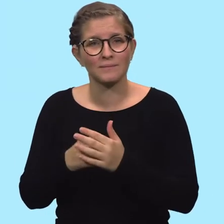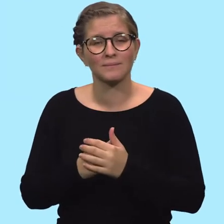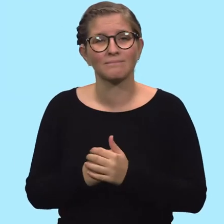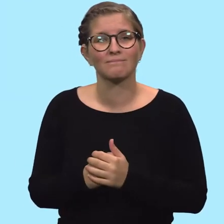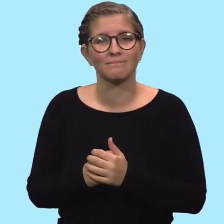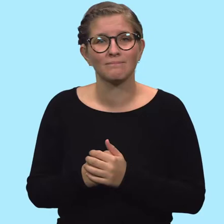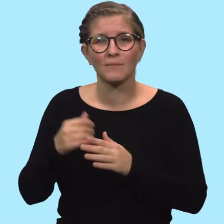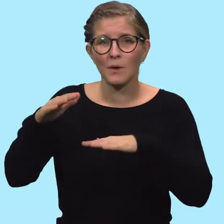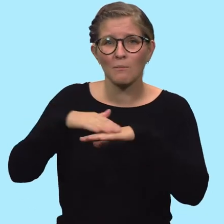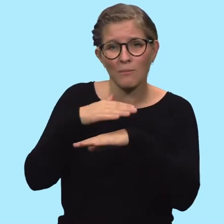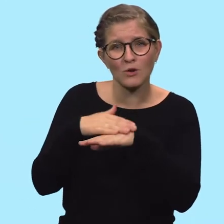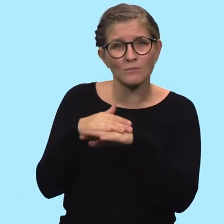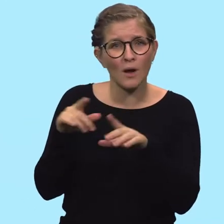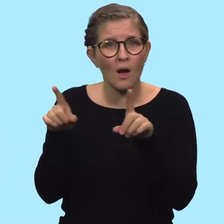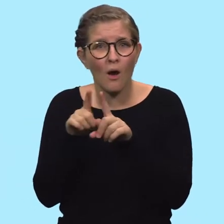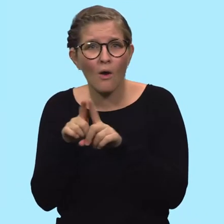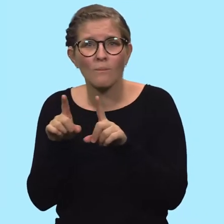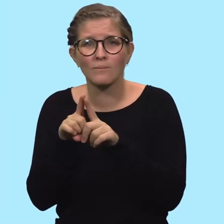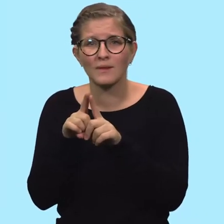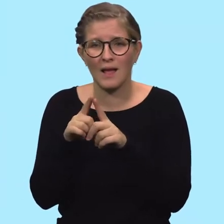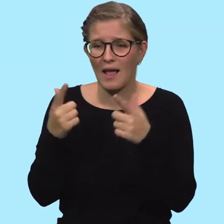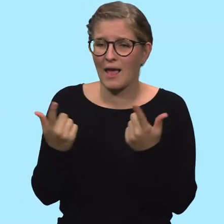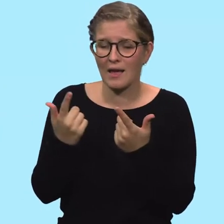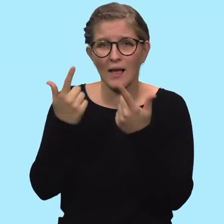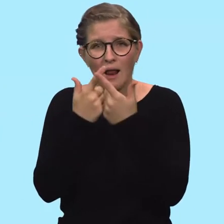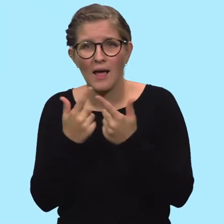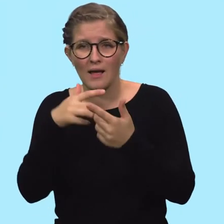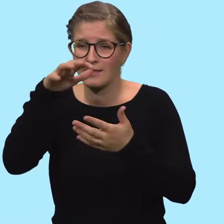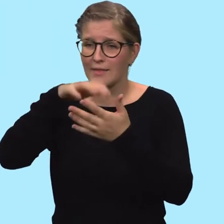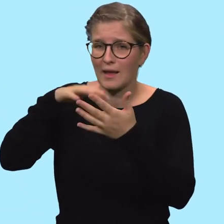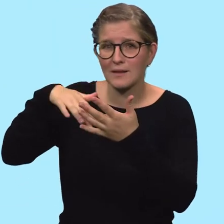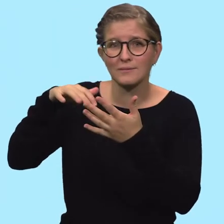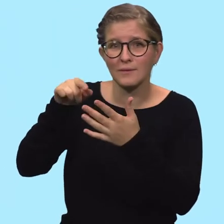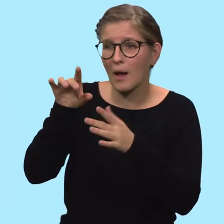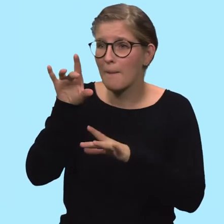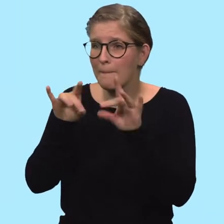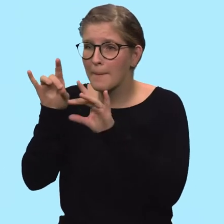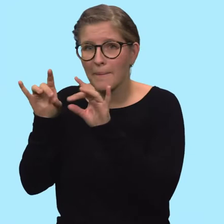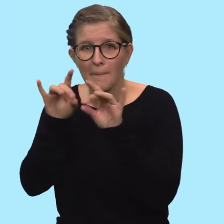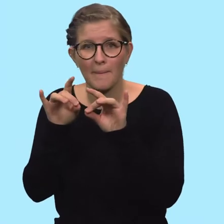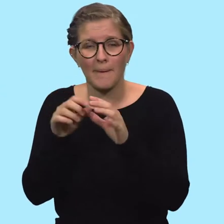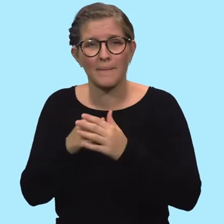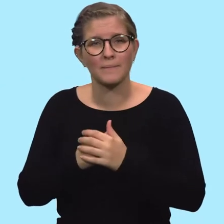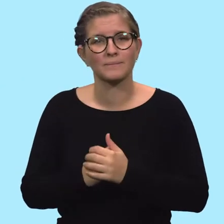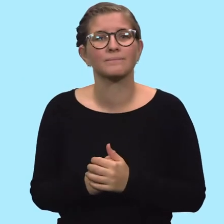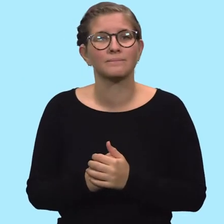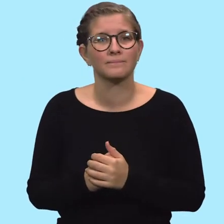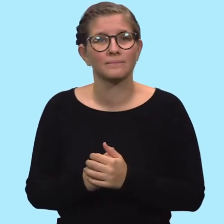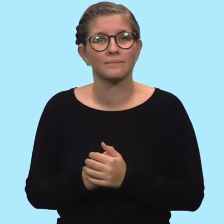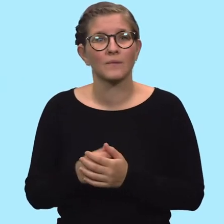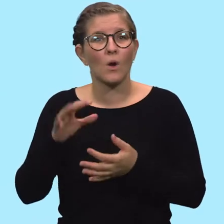das Internet zu nutzen und beispielsweise leicht erklärte Texte zu finden